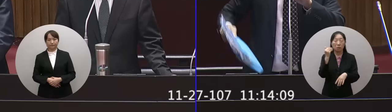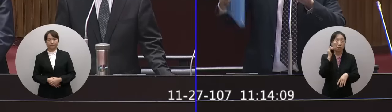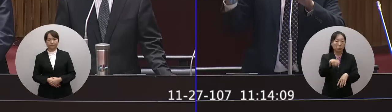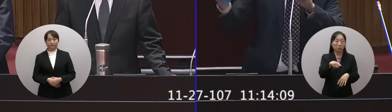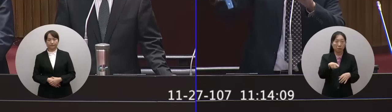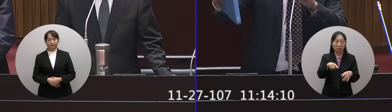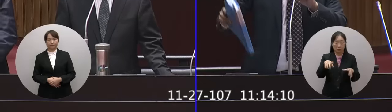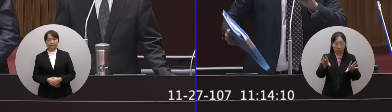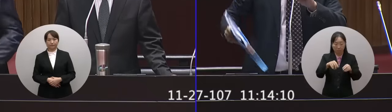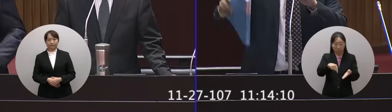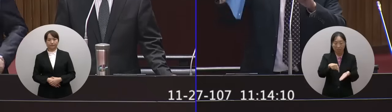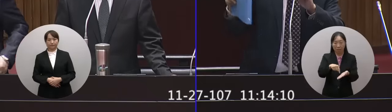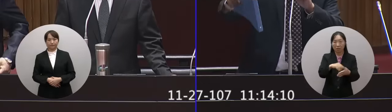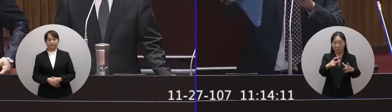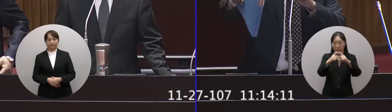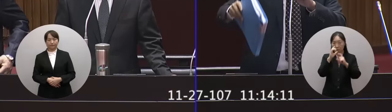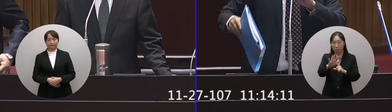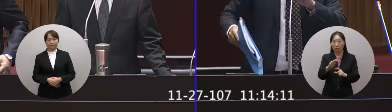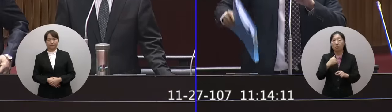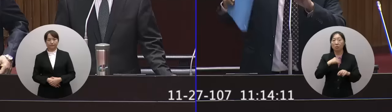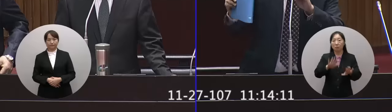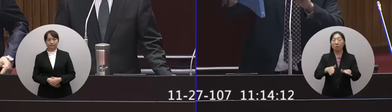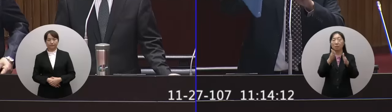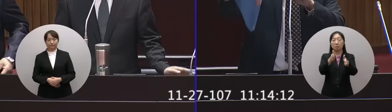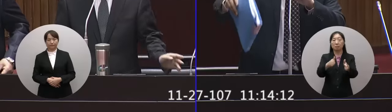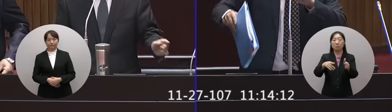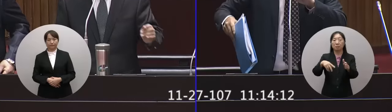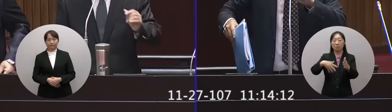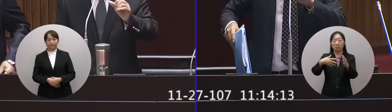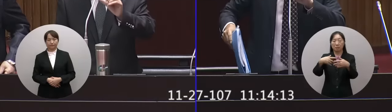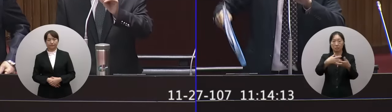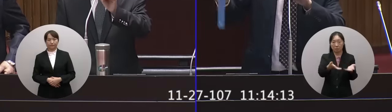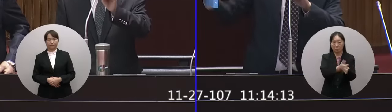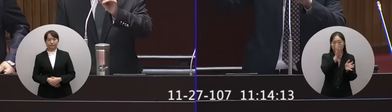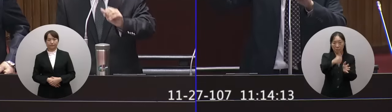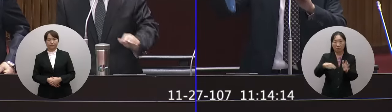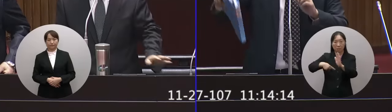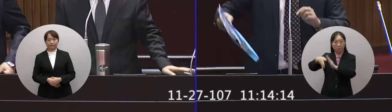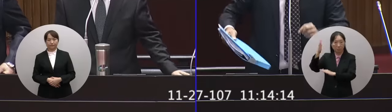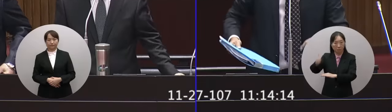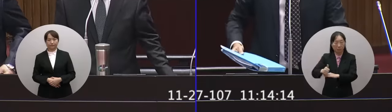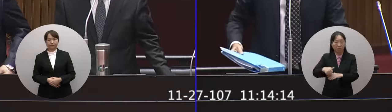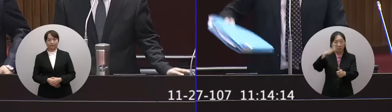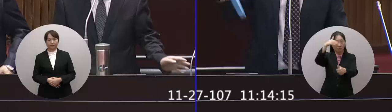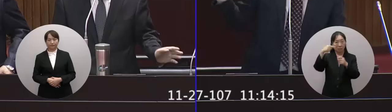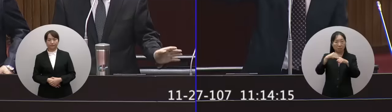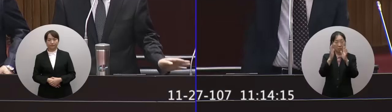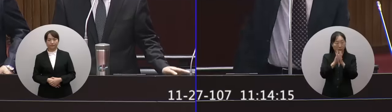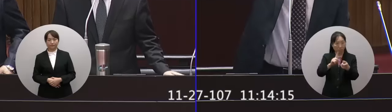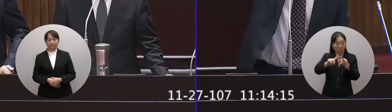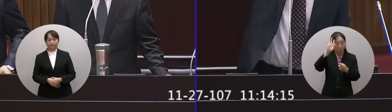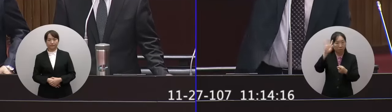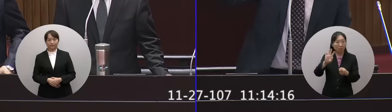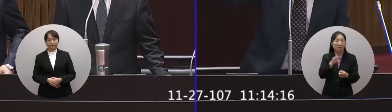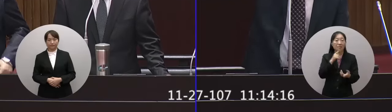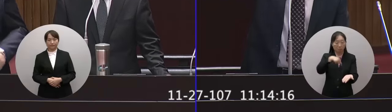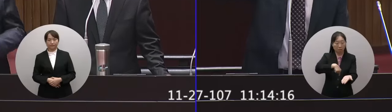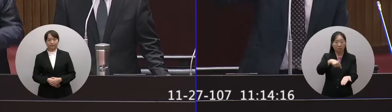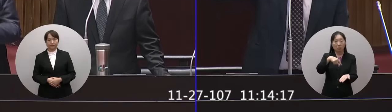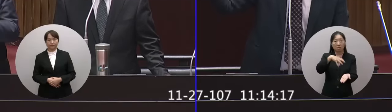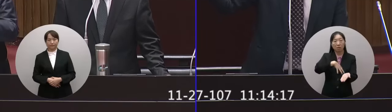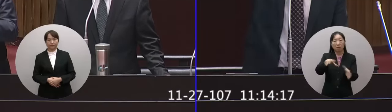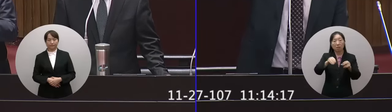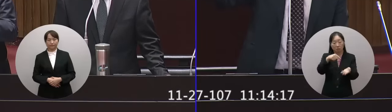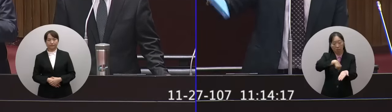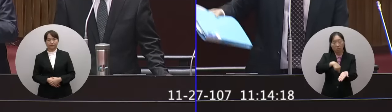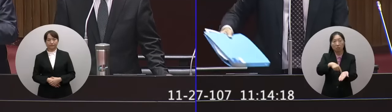我跟部長跟院長跟調查小組的召集人道歉我都沒有問題有寫嗎寫在